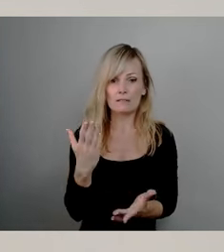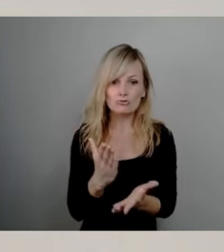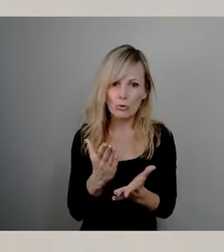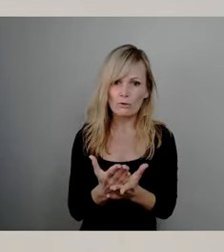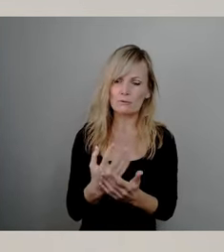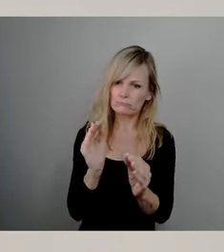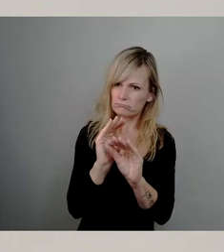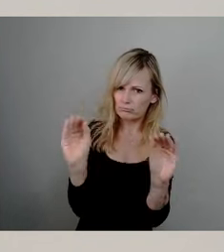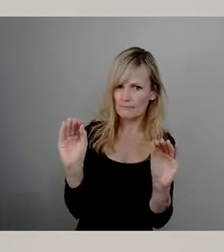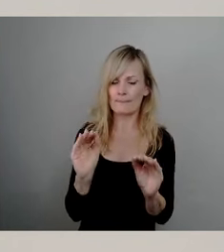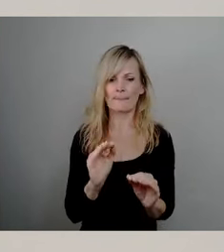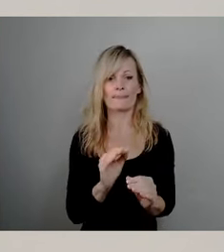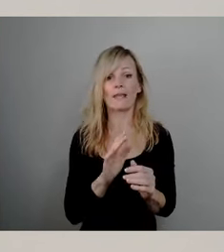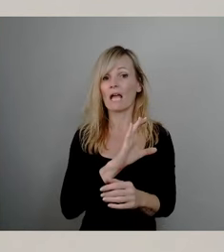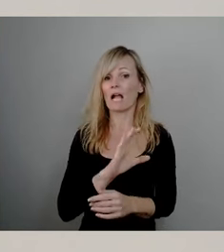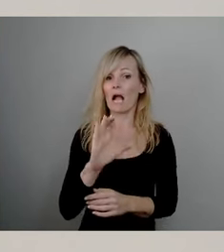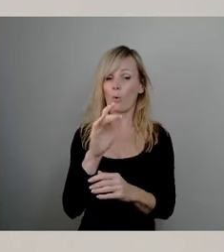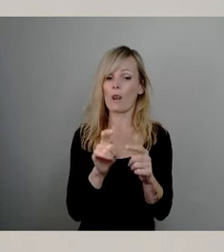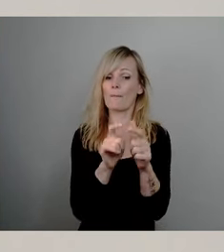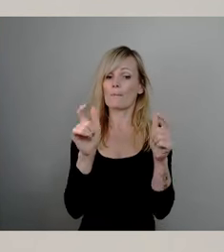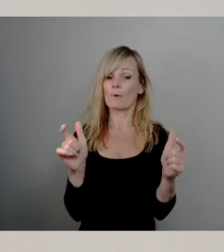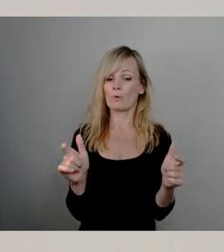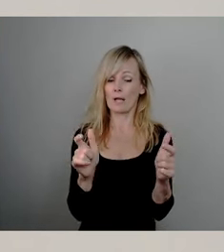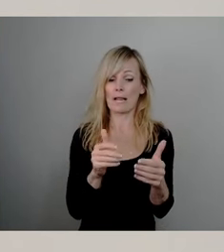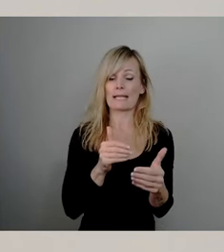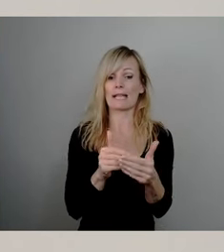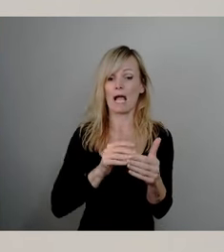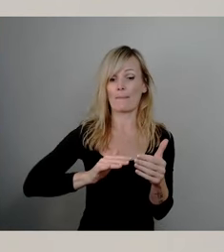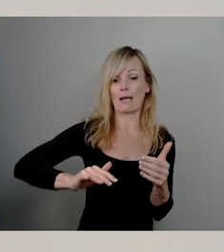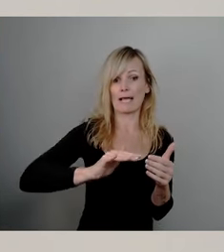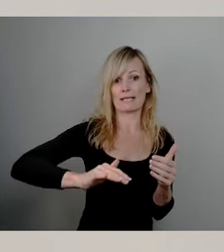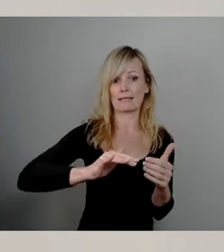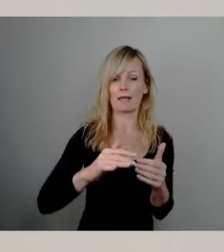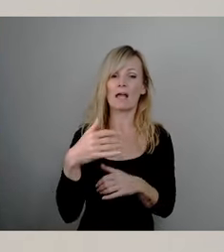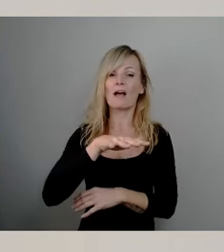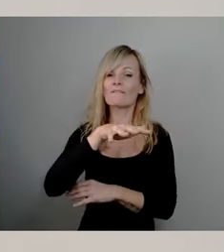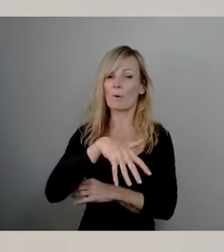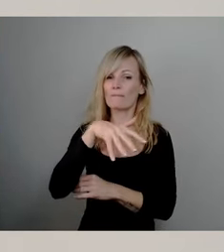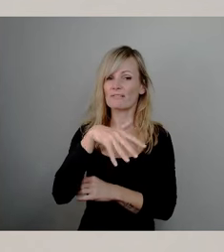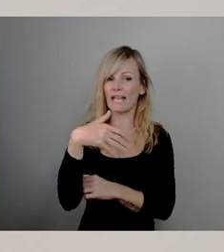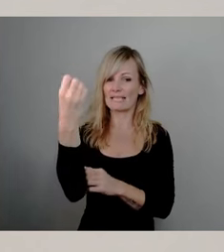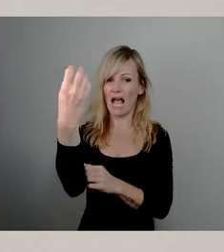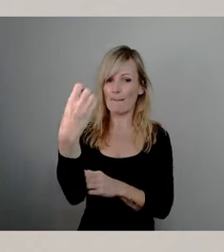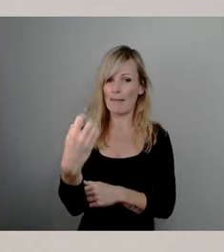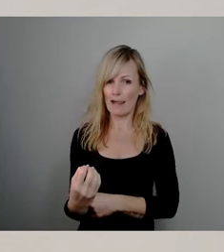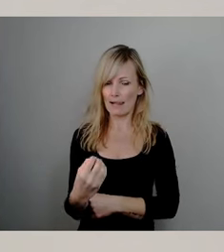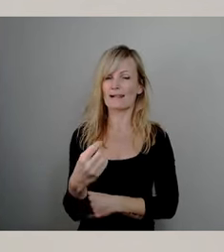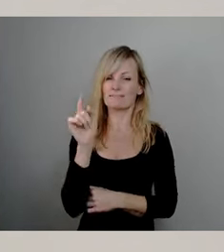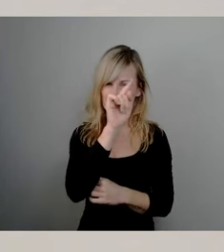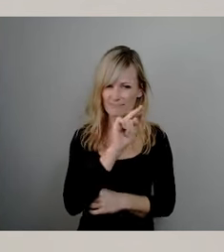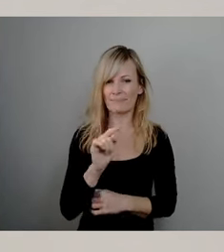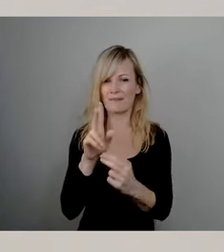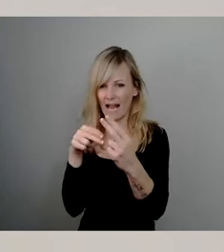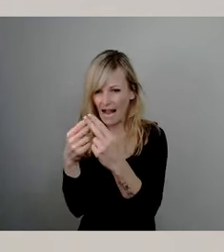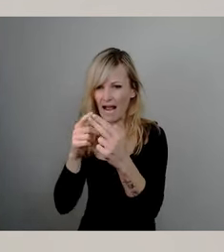Nahbereich der Carola-Brücke an 15 Lichtsignanlagen Anpassungen notwendig waren und wir